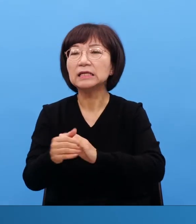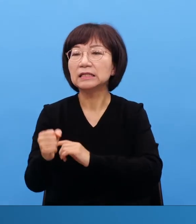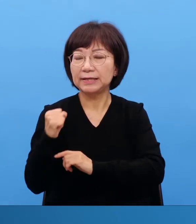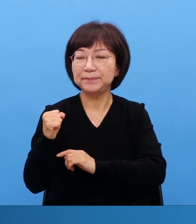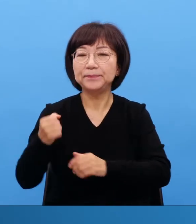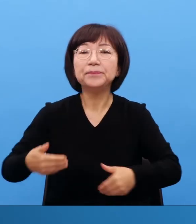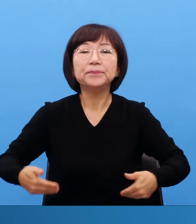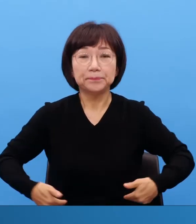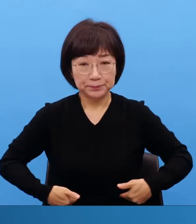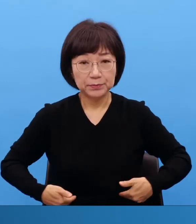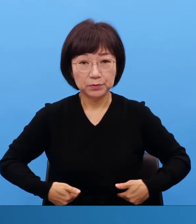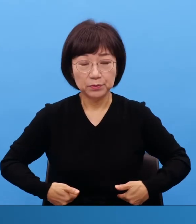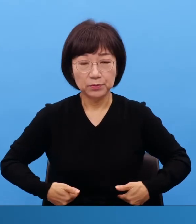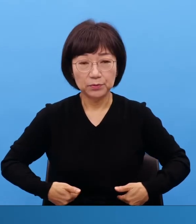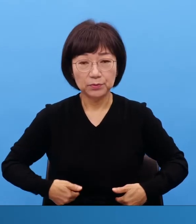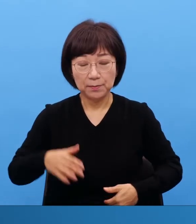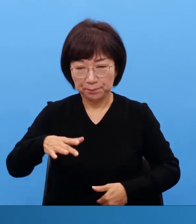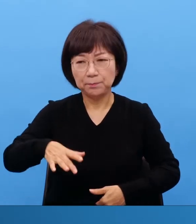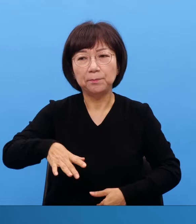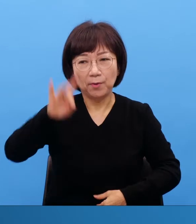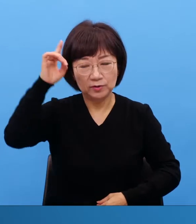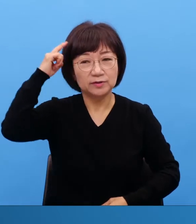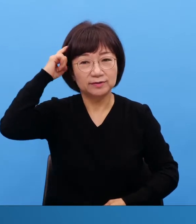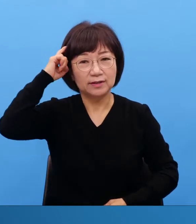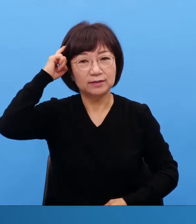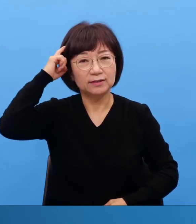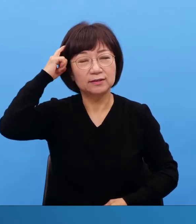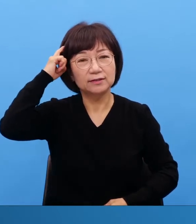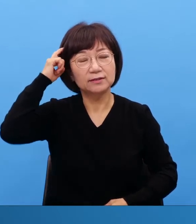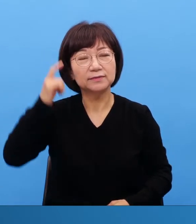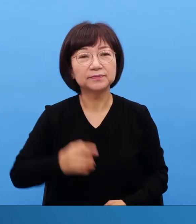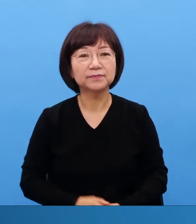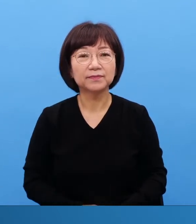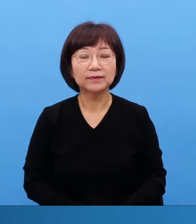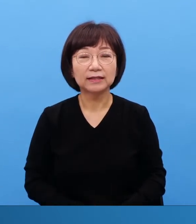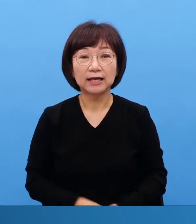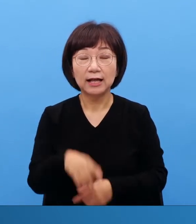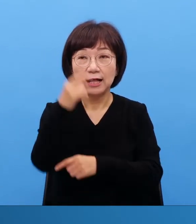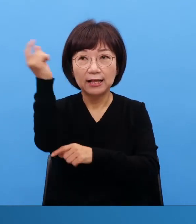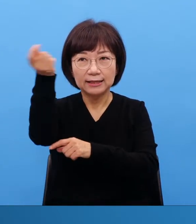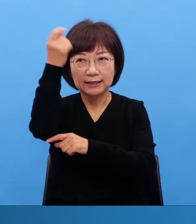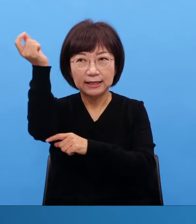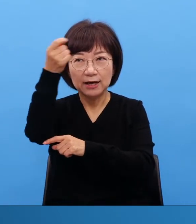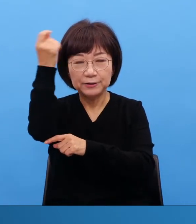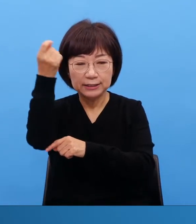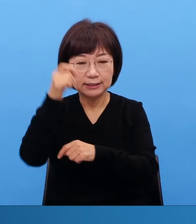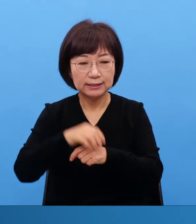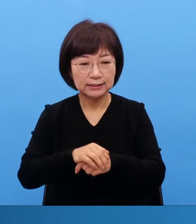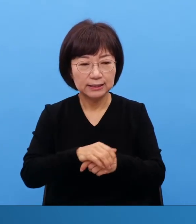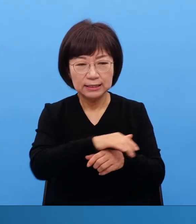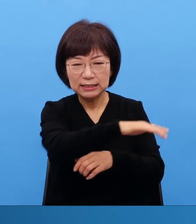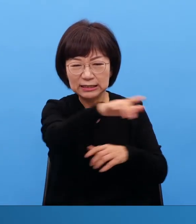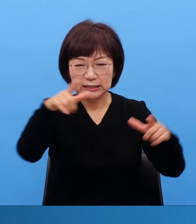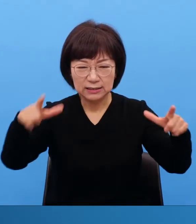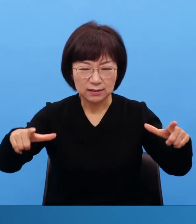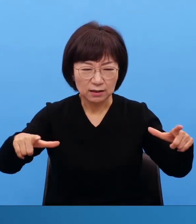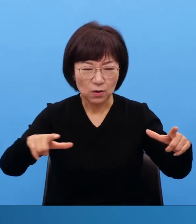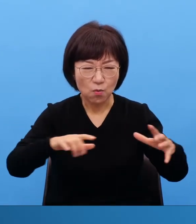다윗이 그거였단 말이에요 그러니 하나님이 다윗을 축복했다는 정도가 아닙니다